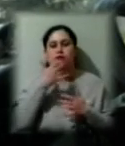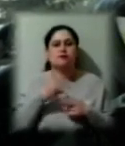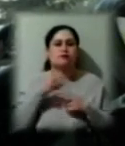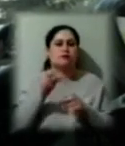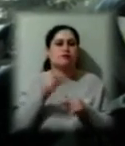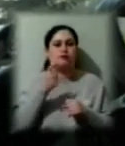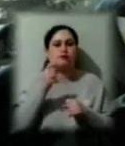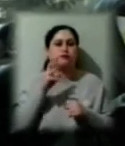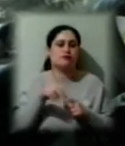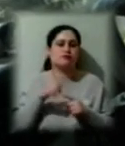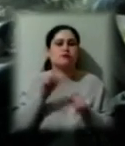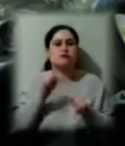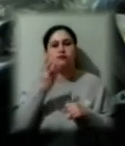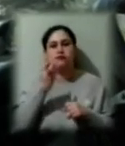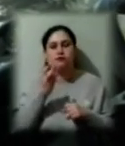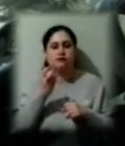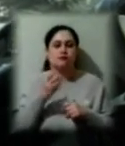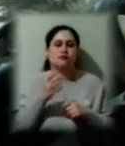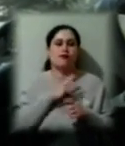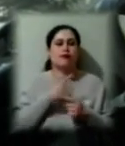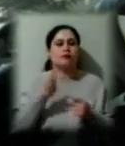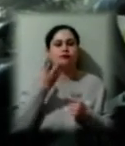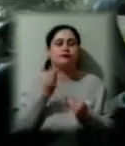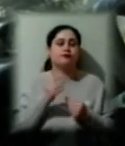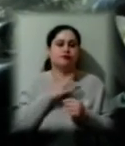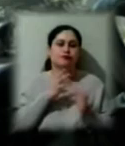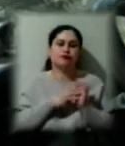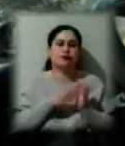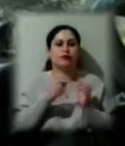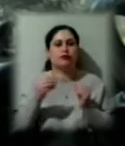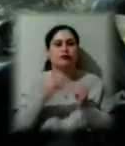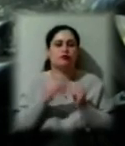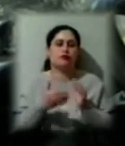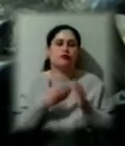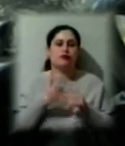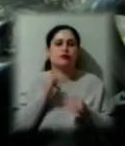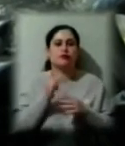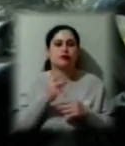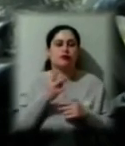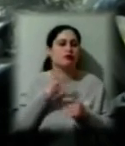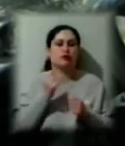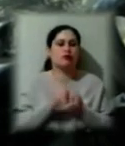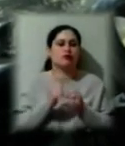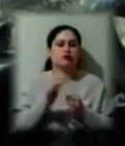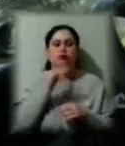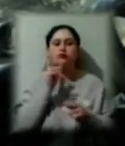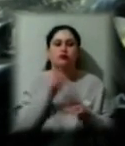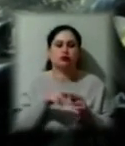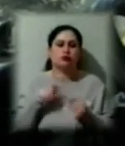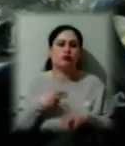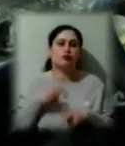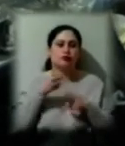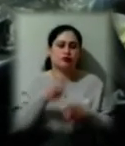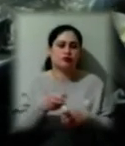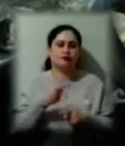а можемо і 300. В день може бути і 8, і 10 викликів. Заправляють нас не щодня. Коли закінчується, то ми приїжджаємо. Сьогодні